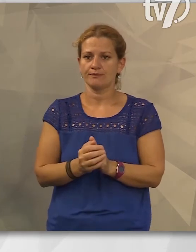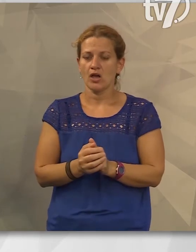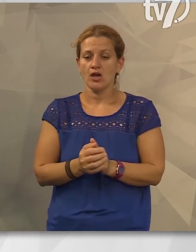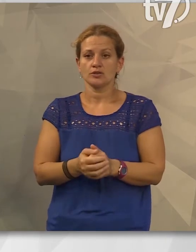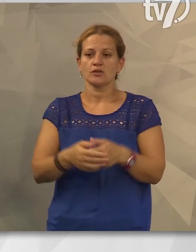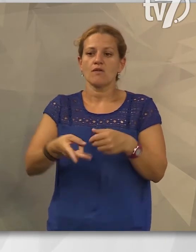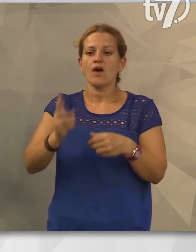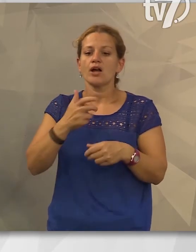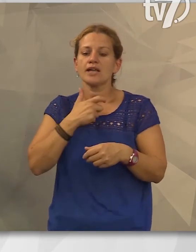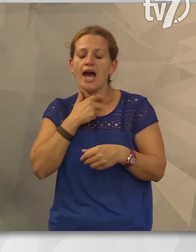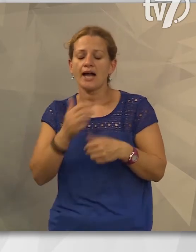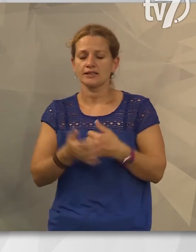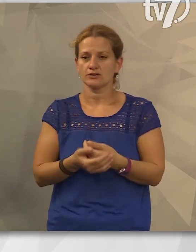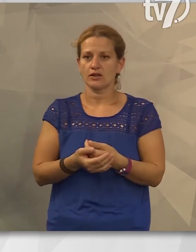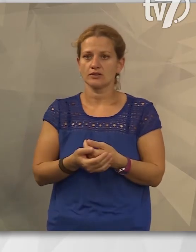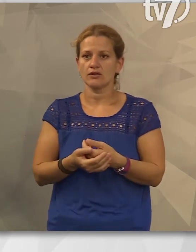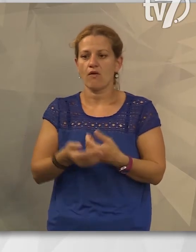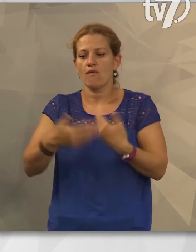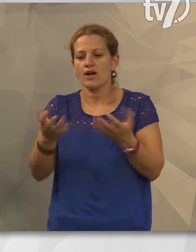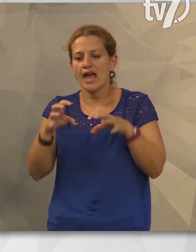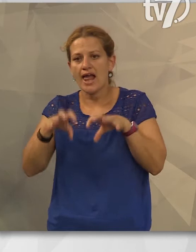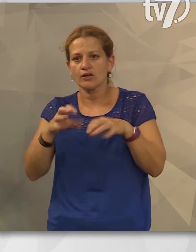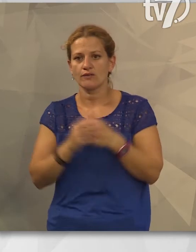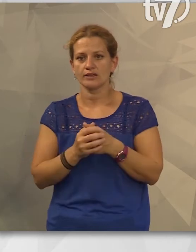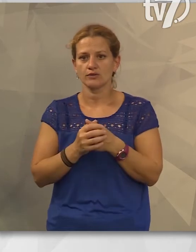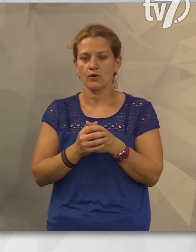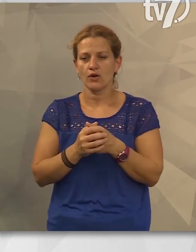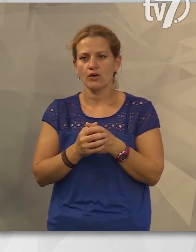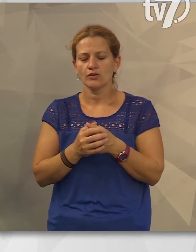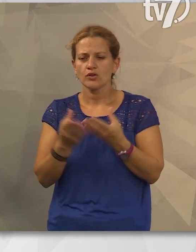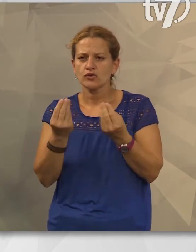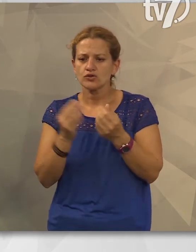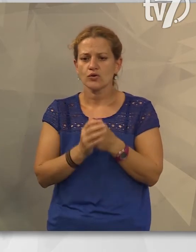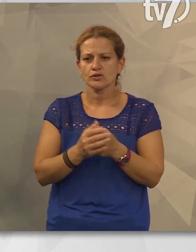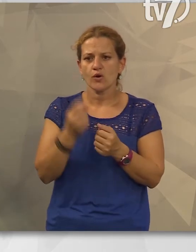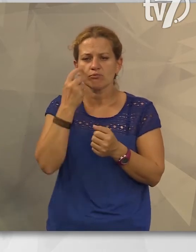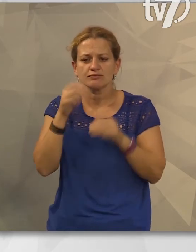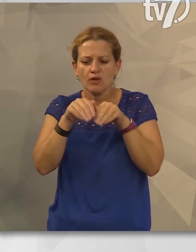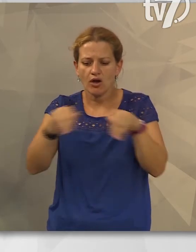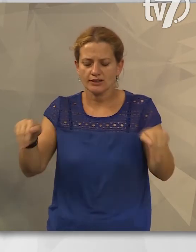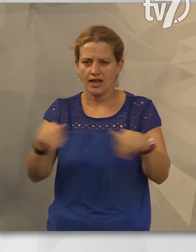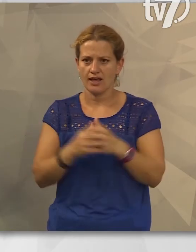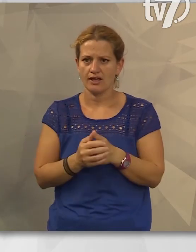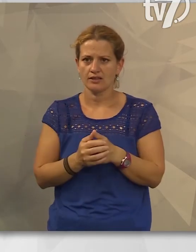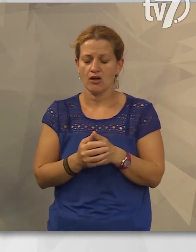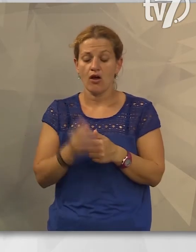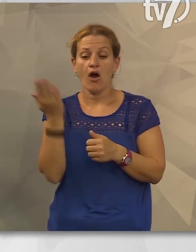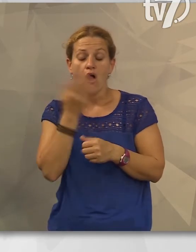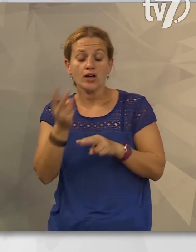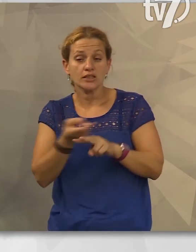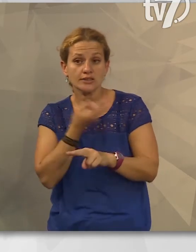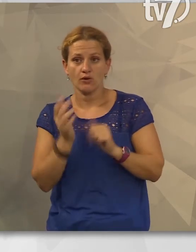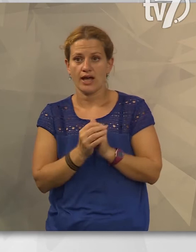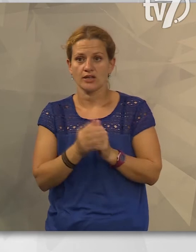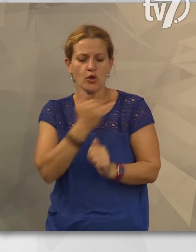áldozat valaki, vagy éppen elkövető, ez nagyon sokszor egy apró kis határvonal. Ha az a szokás, hogy